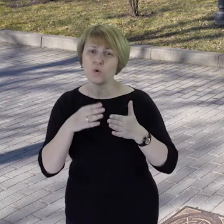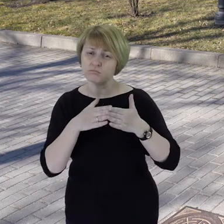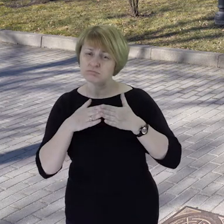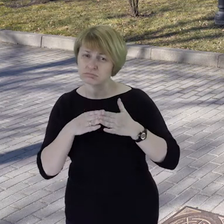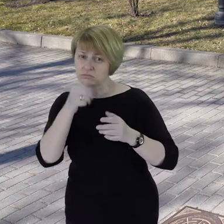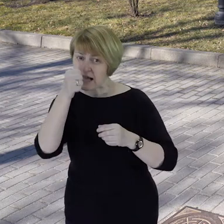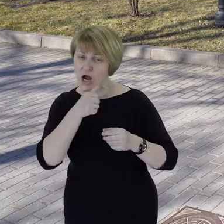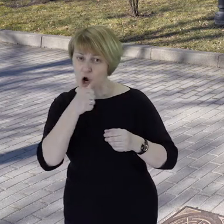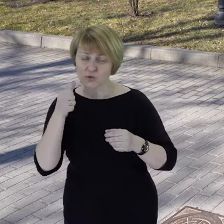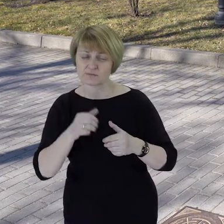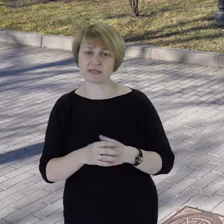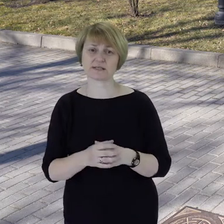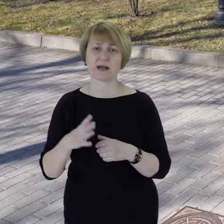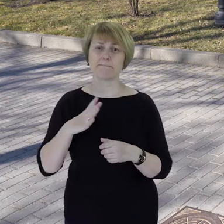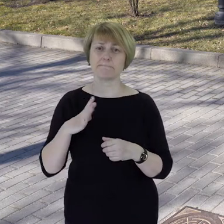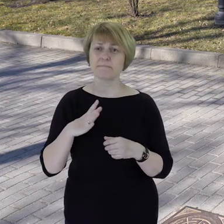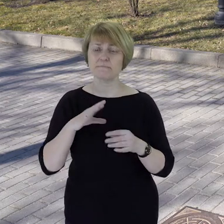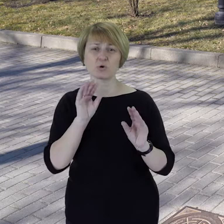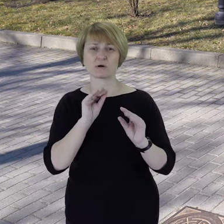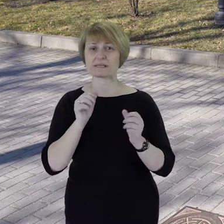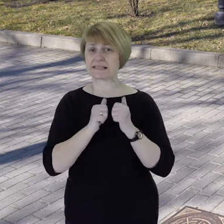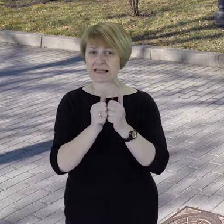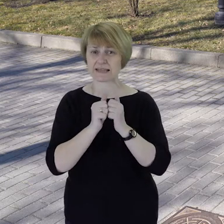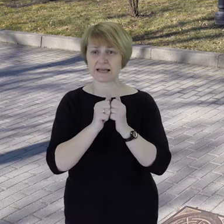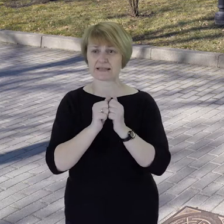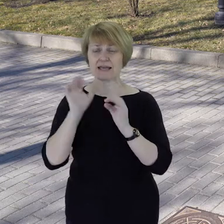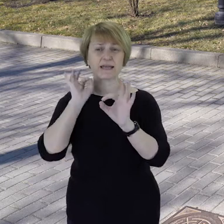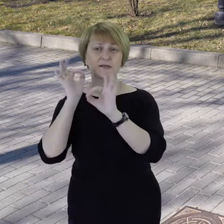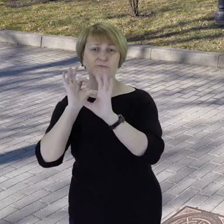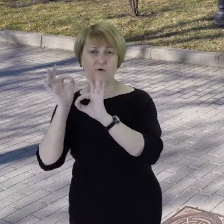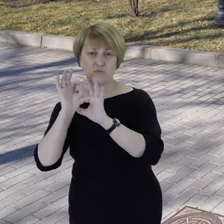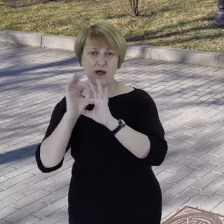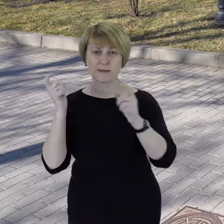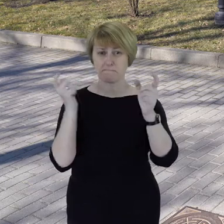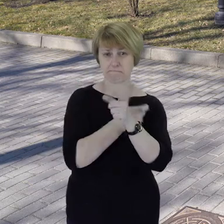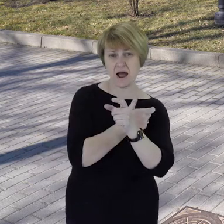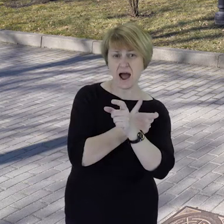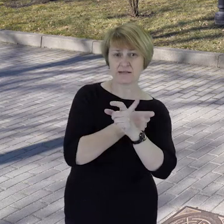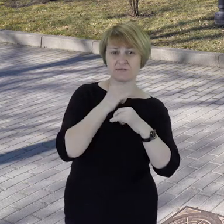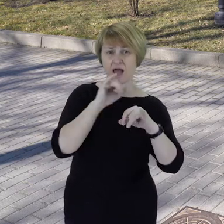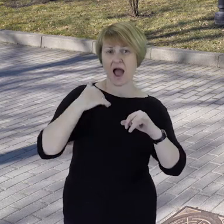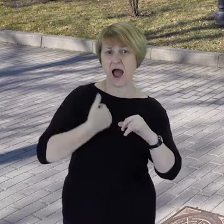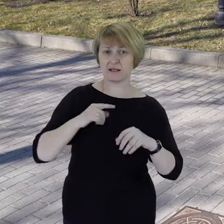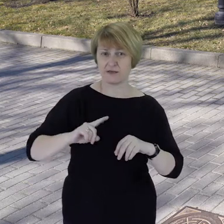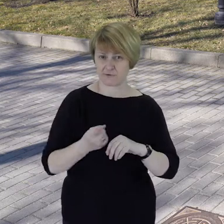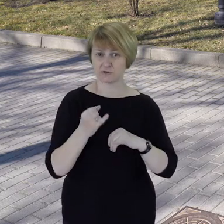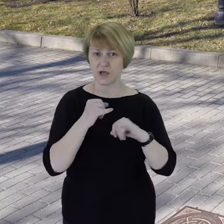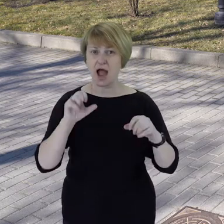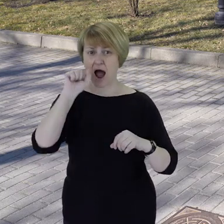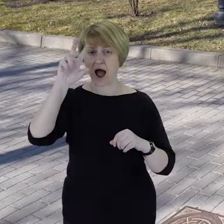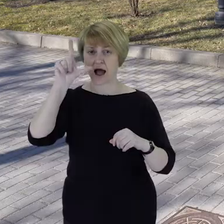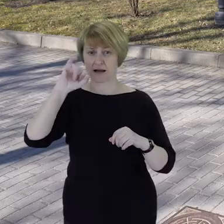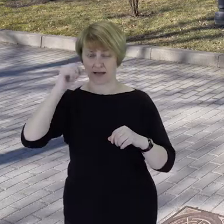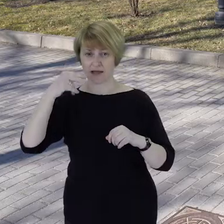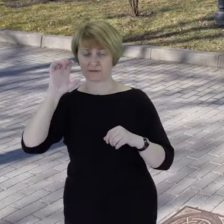konspiracyjnym, które miało informować aliantów o działaniach niemieckich, zostały przez